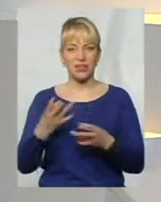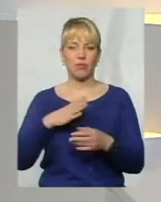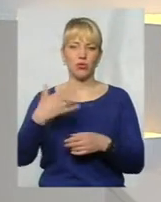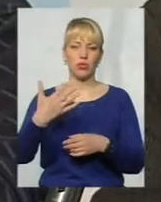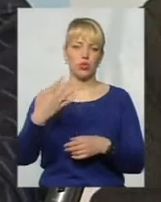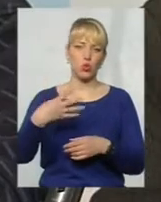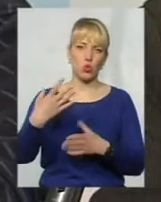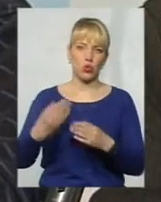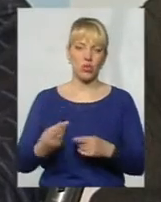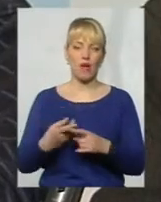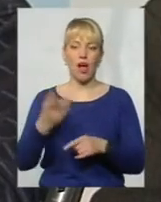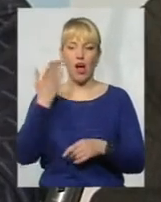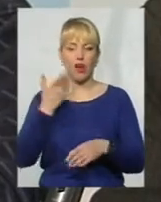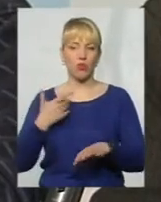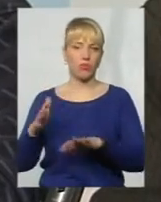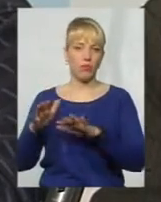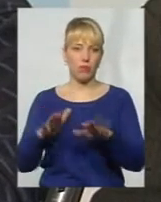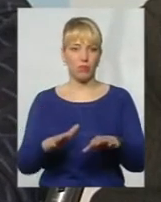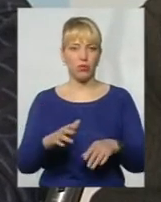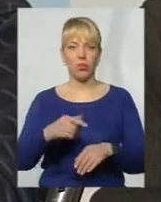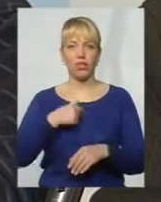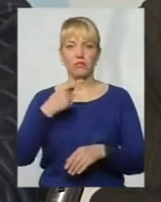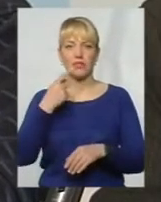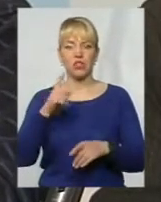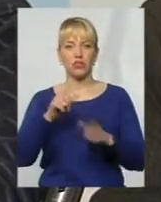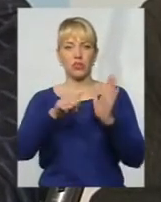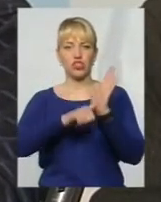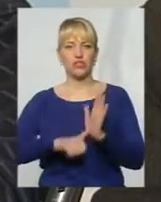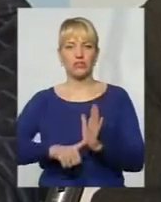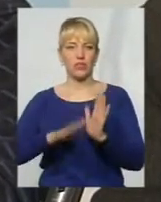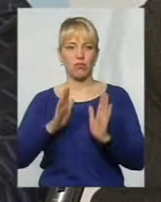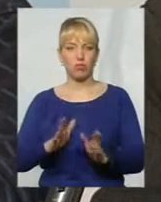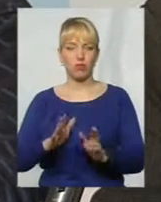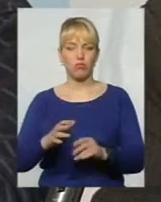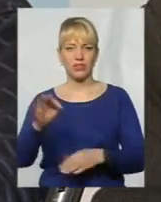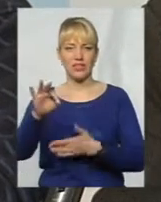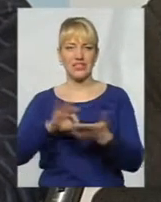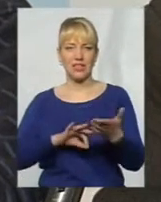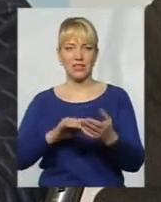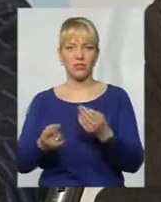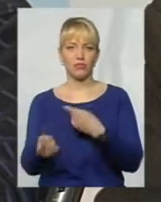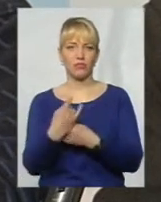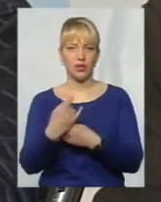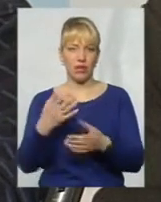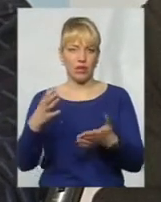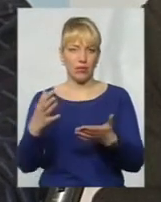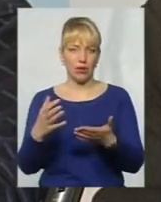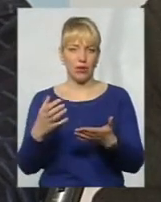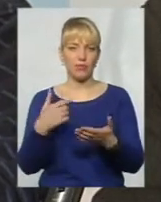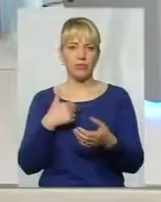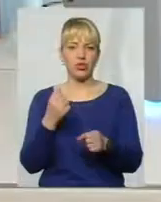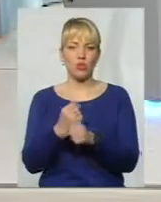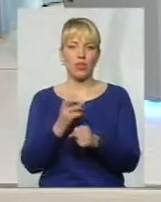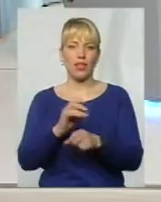командир медсанбату сказав, що ми приїхали на 6 місяців. Тобто, зразу вже, виходить, що нас туди як заложники